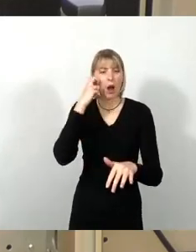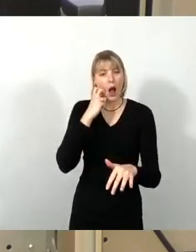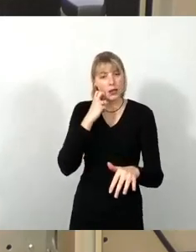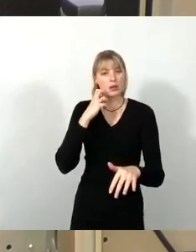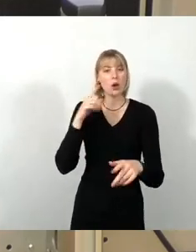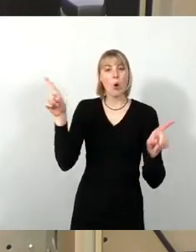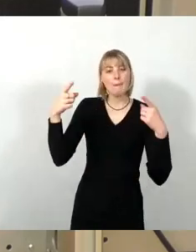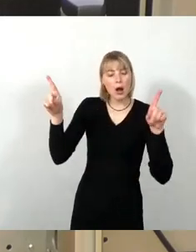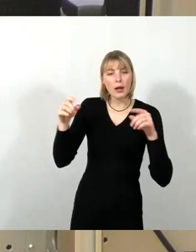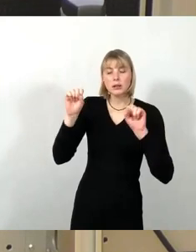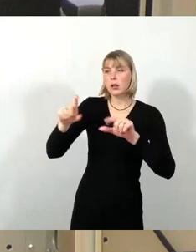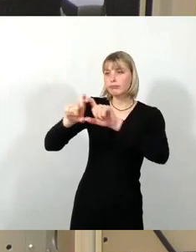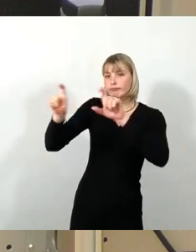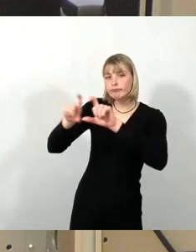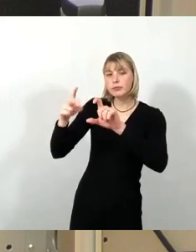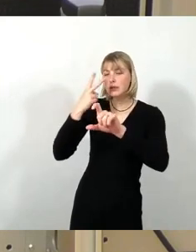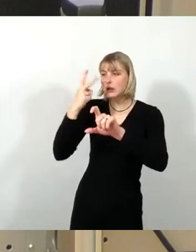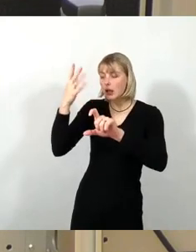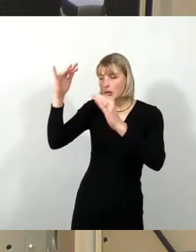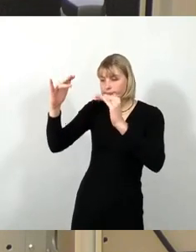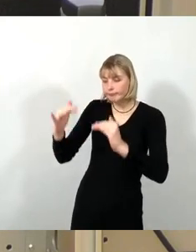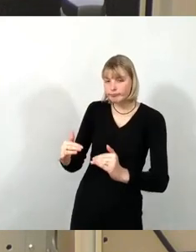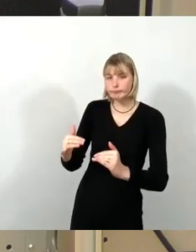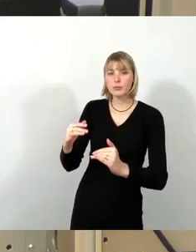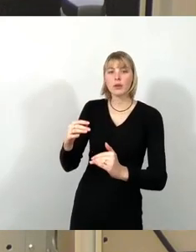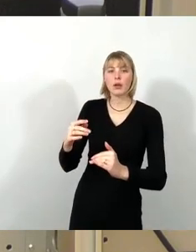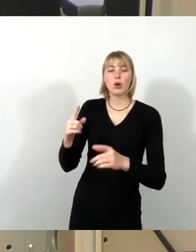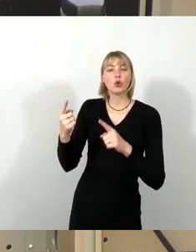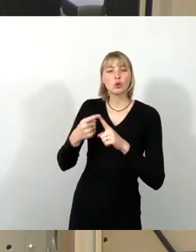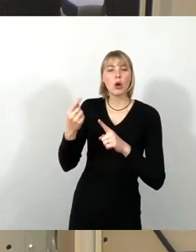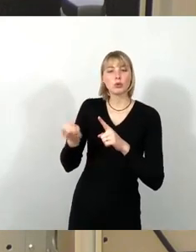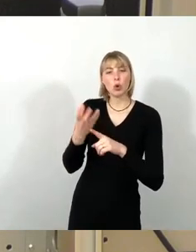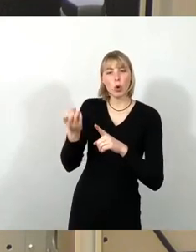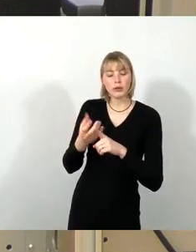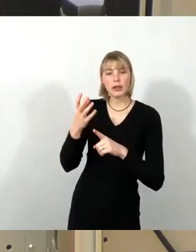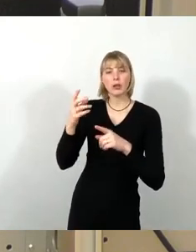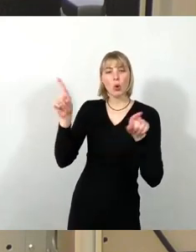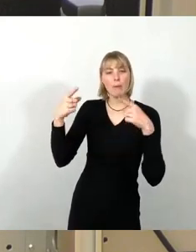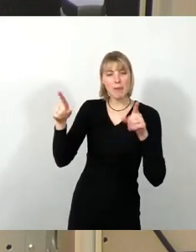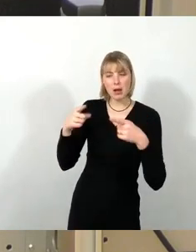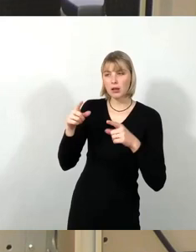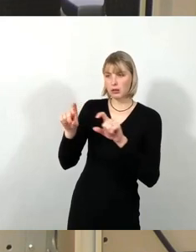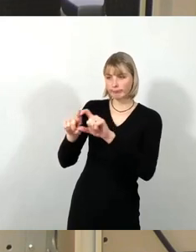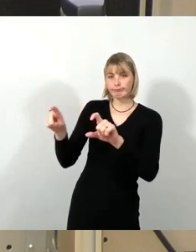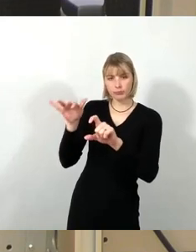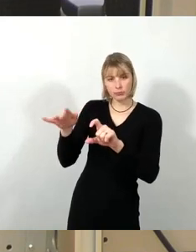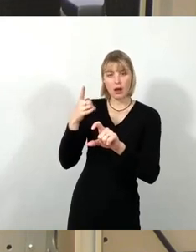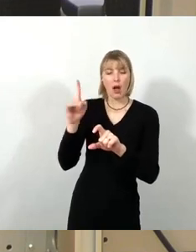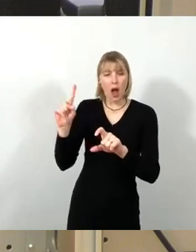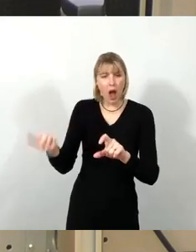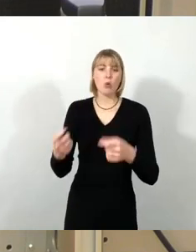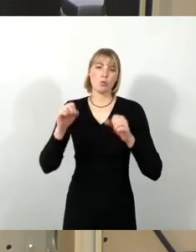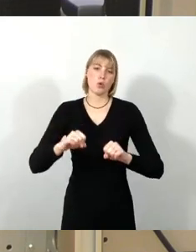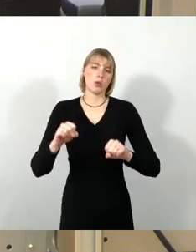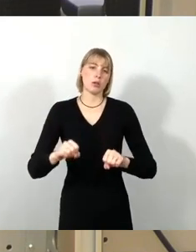dort ein Röschen wecken, Operette beleben. Wir eine Initiative für ein Kultur- und Nachbarschaftszentrum dort in der